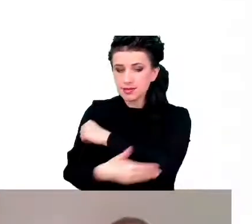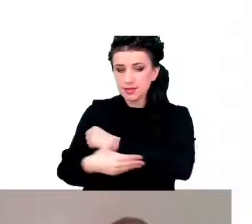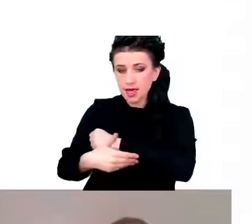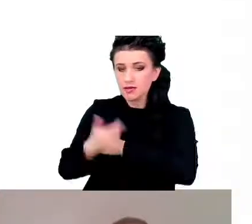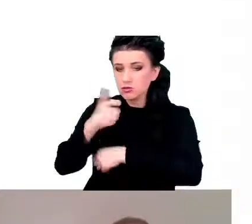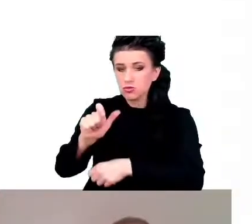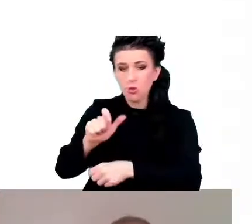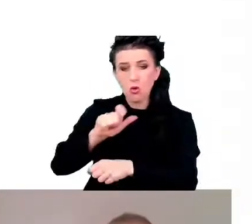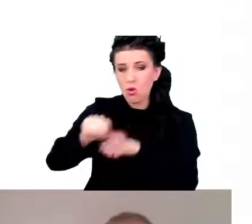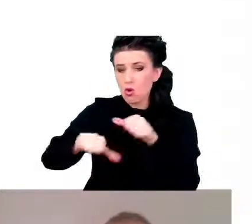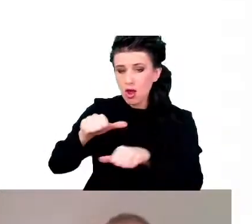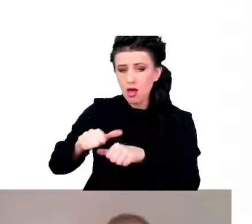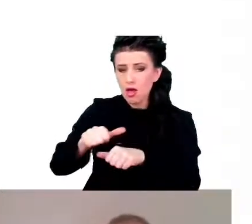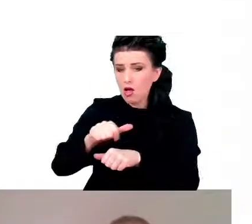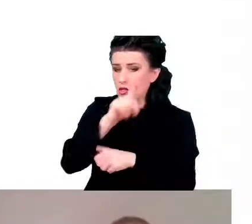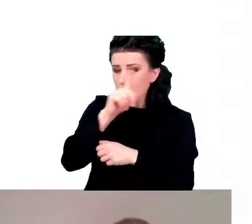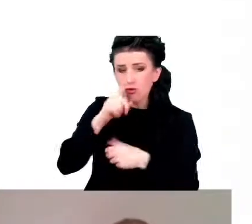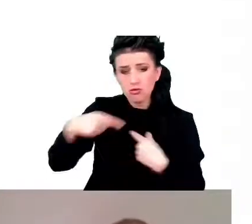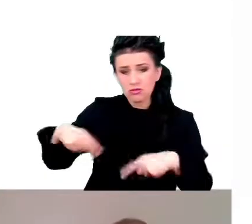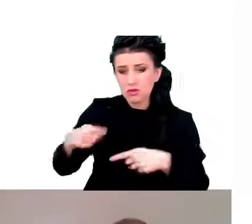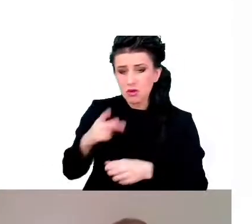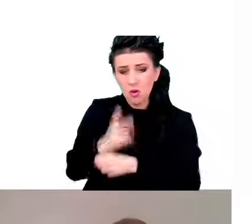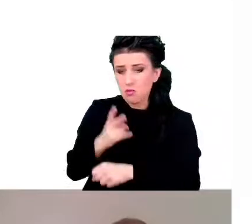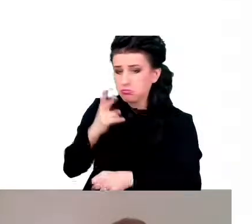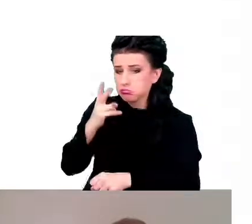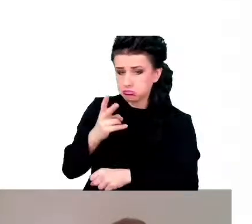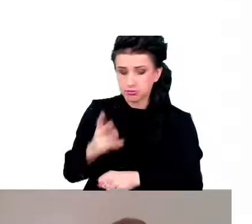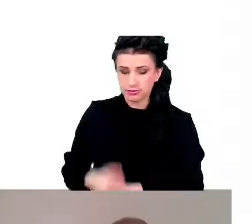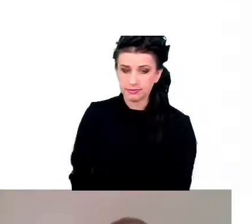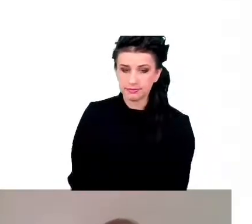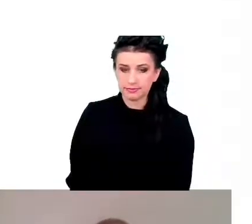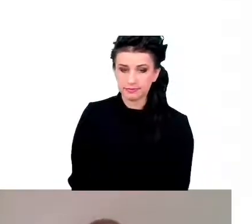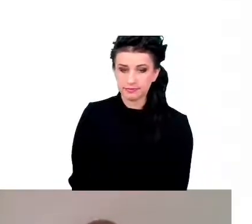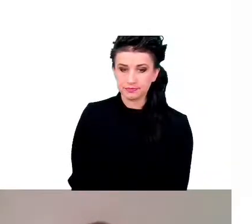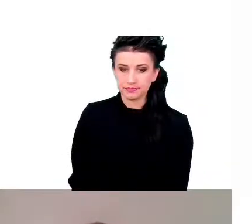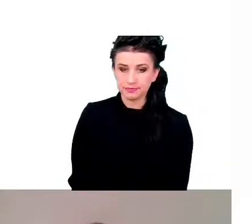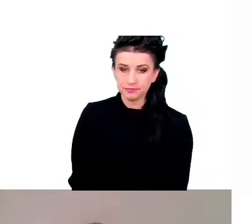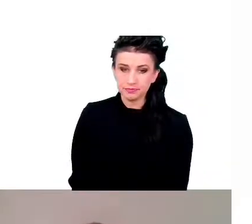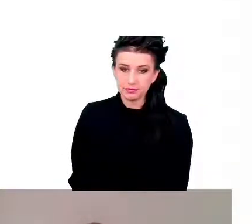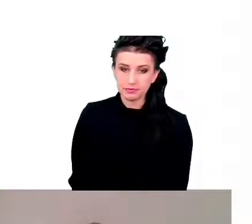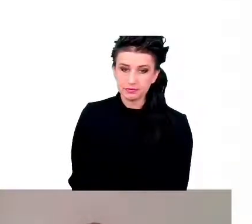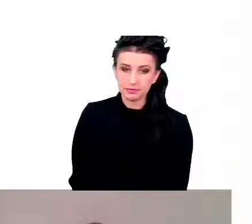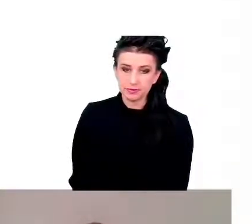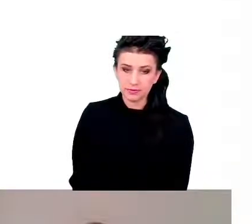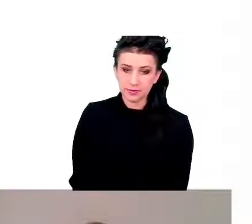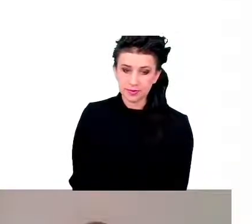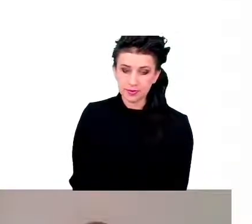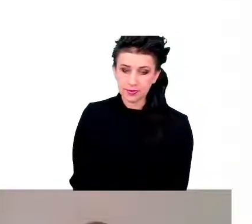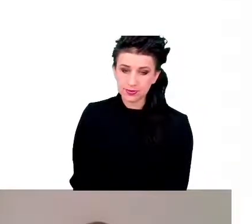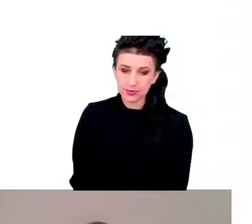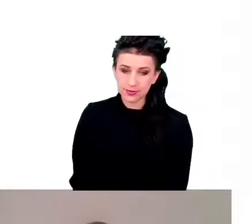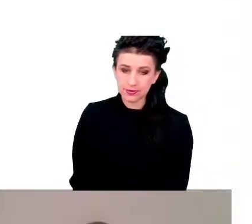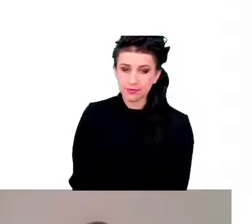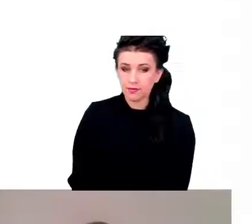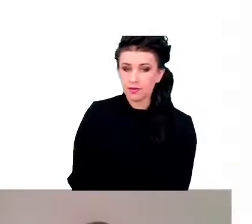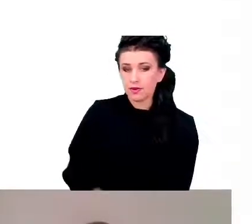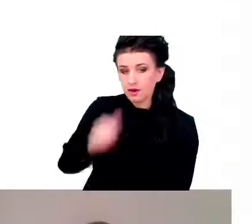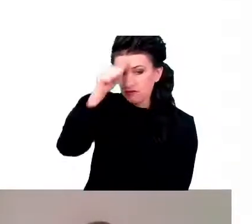przekraczali. I wydaje się być to pewną taką, takim murem